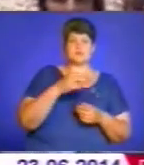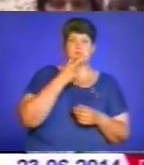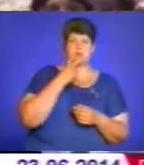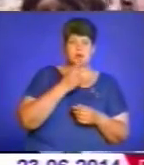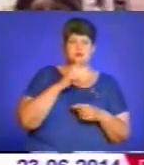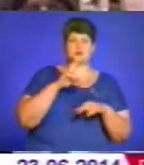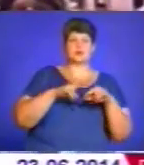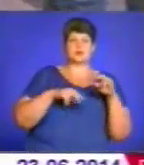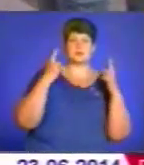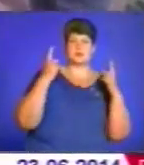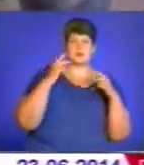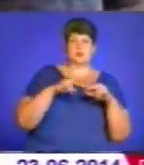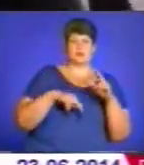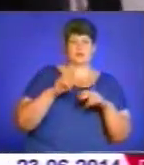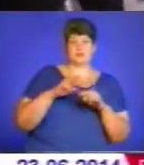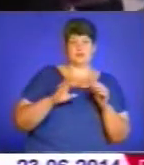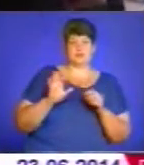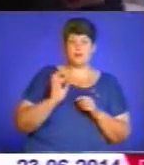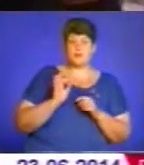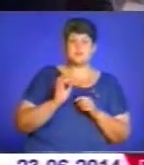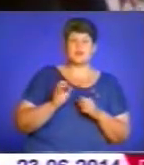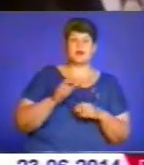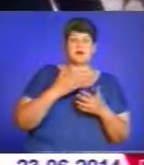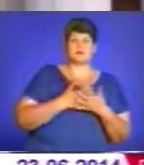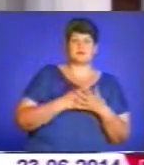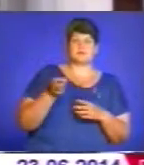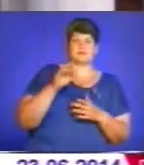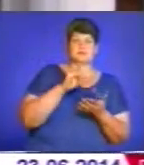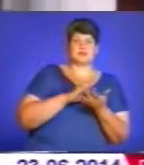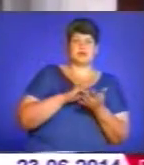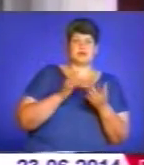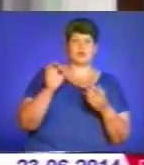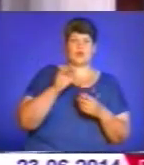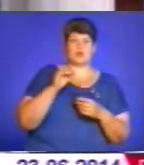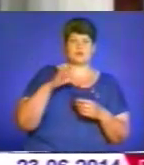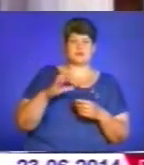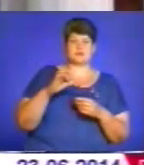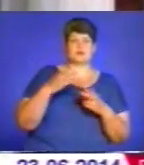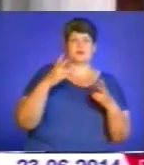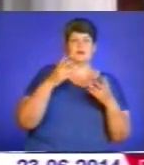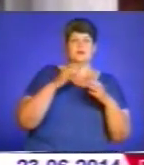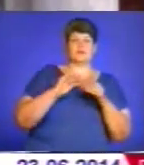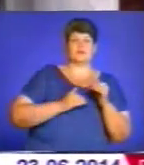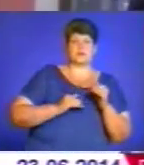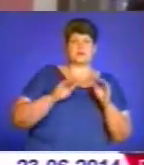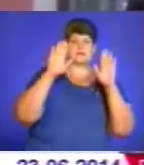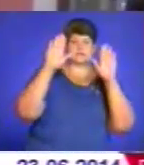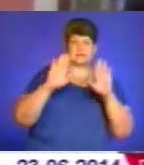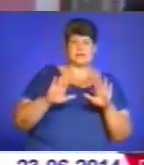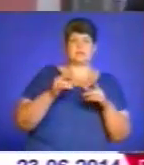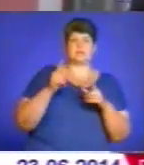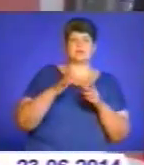що капітальне будівництво. Активісти прийшли також до центрального офісу фірми, вікна заклеїли плакатами. Звернулися й до